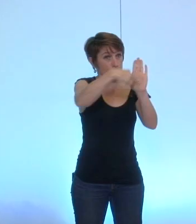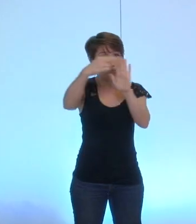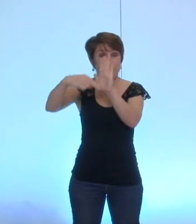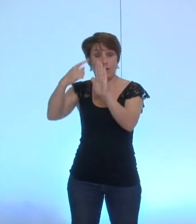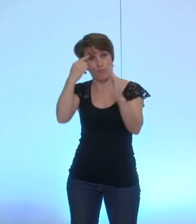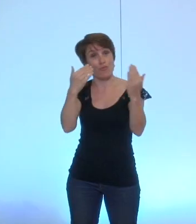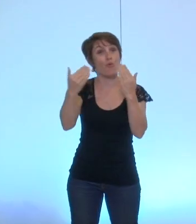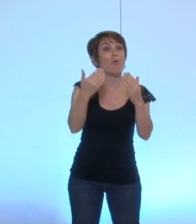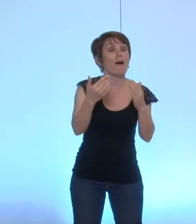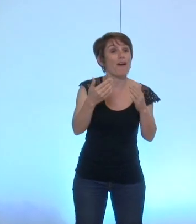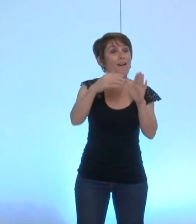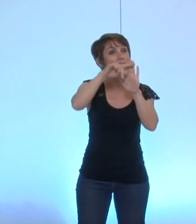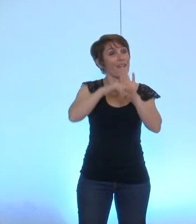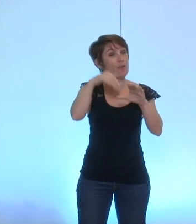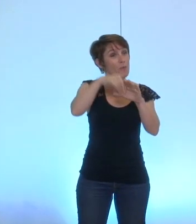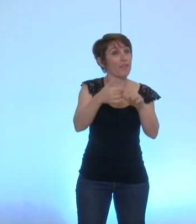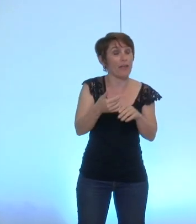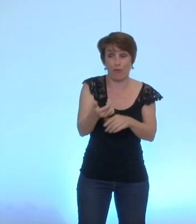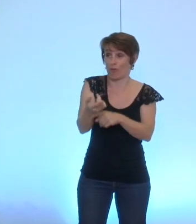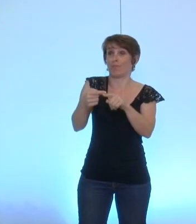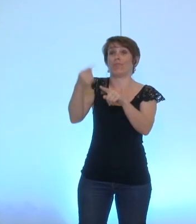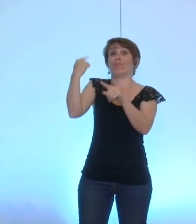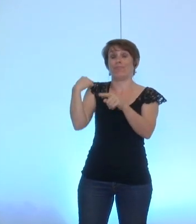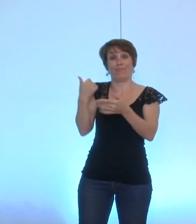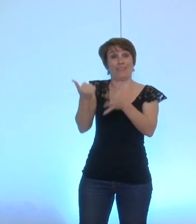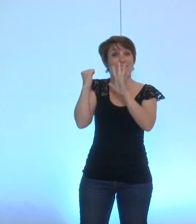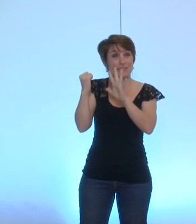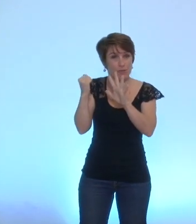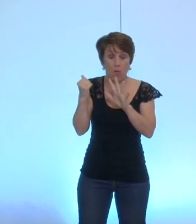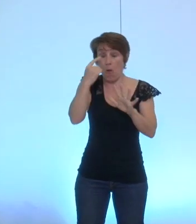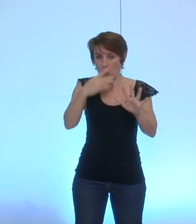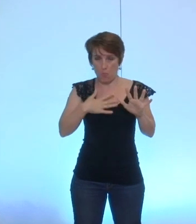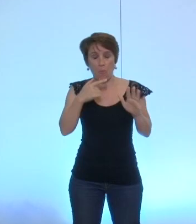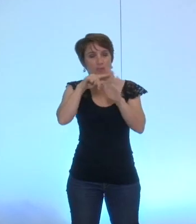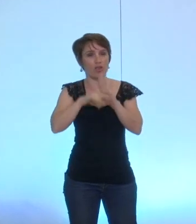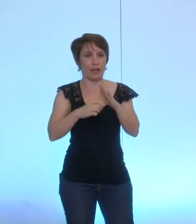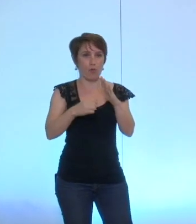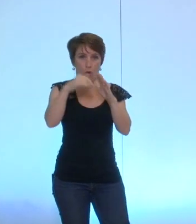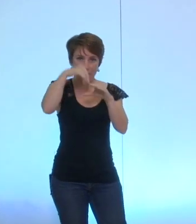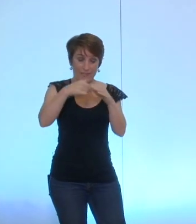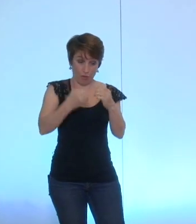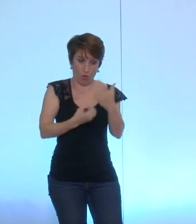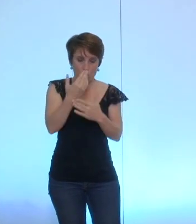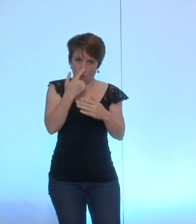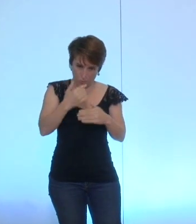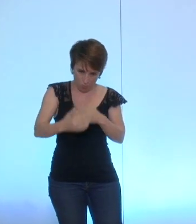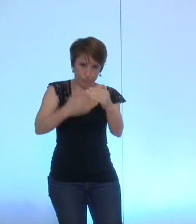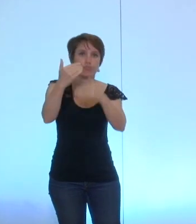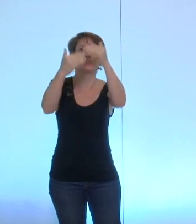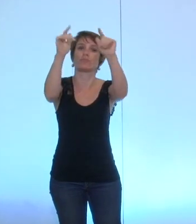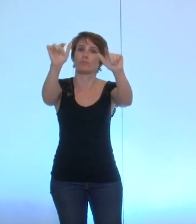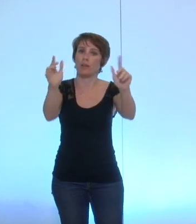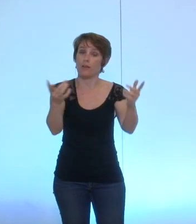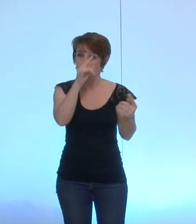règlement intérieur précédent je pense qu'il comporte des avancées de même que notre pratique aujourd'hui comporte des avancées ne serait-ce que